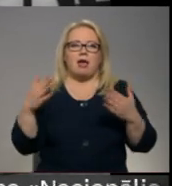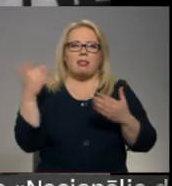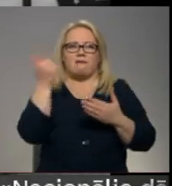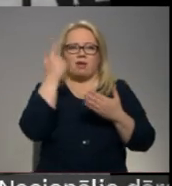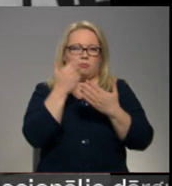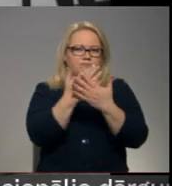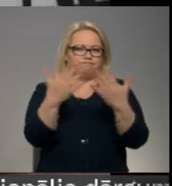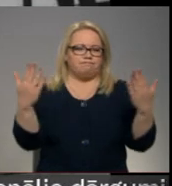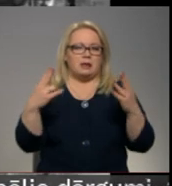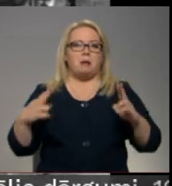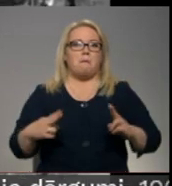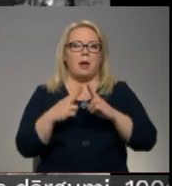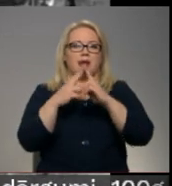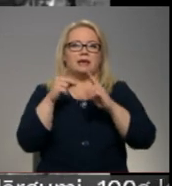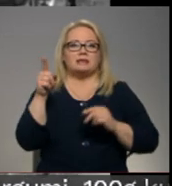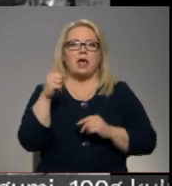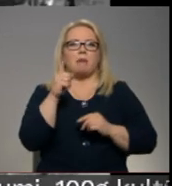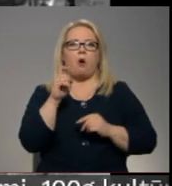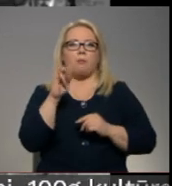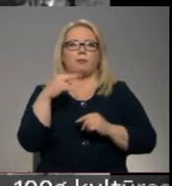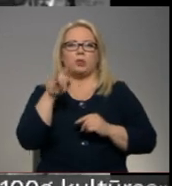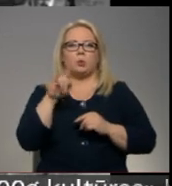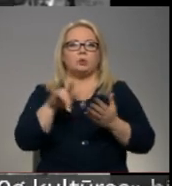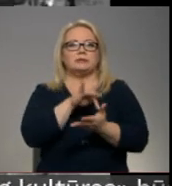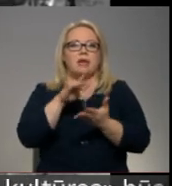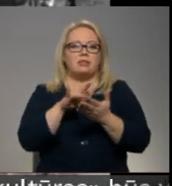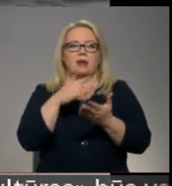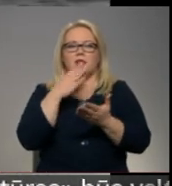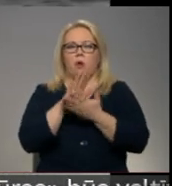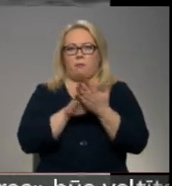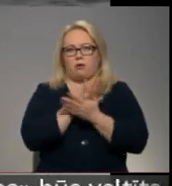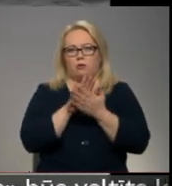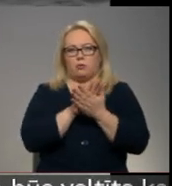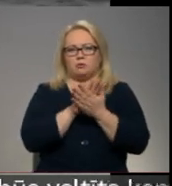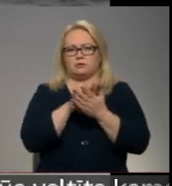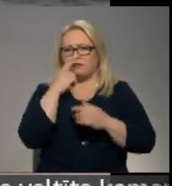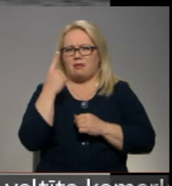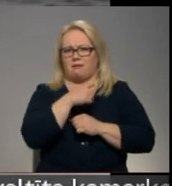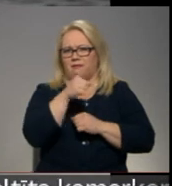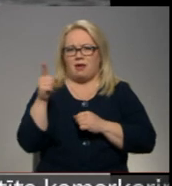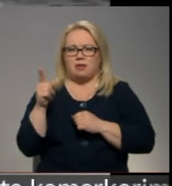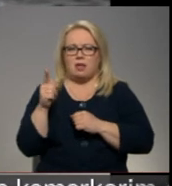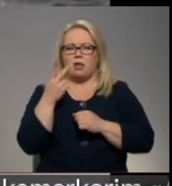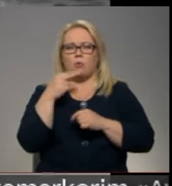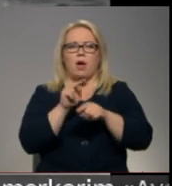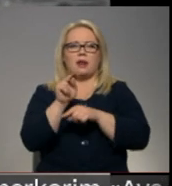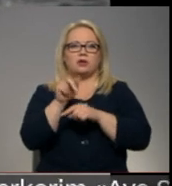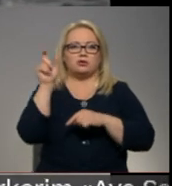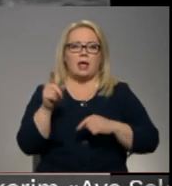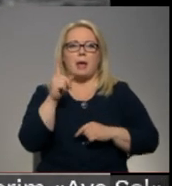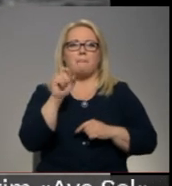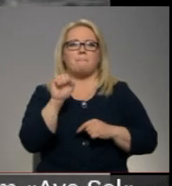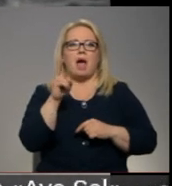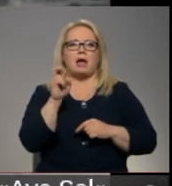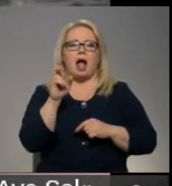Parīzē Pompidū centrā līdz šim no 21. citam no režisoriem. Laila Pakalniņas